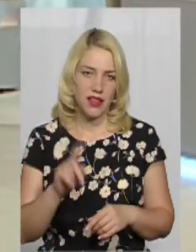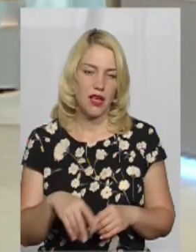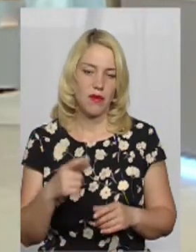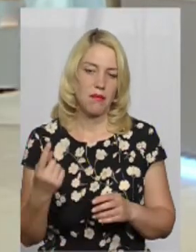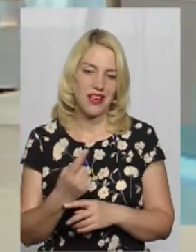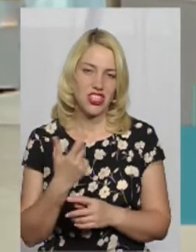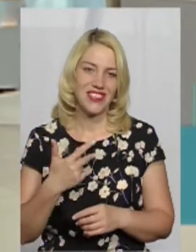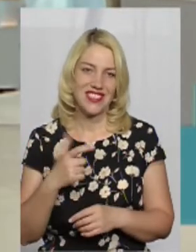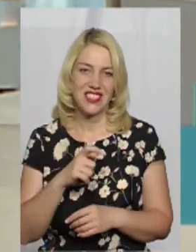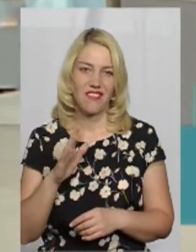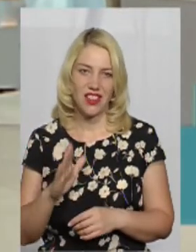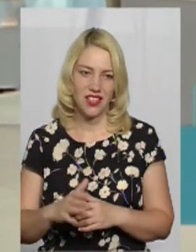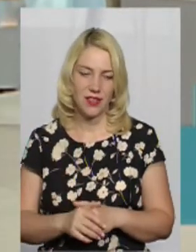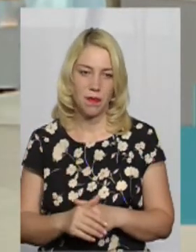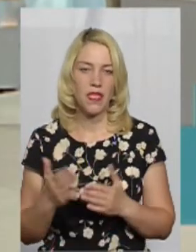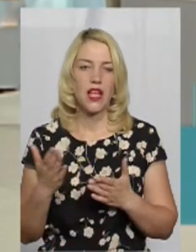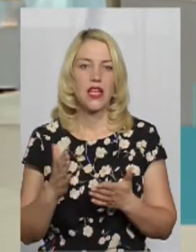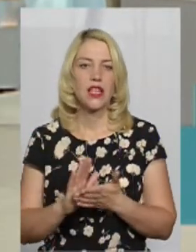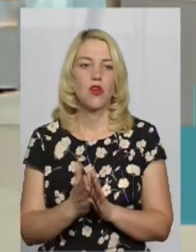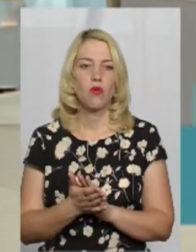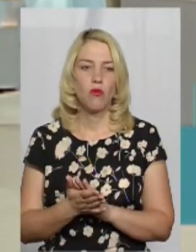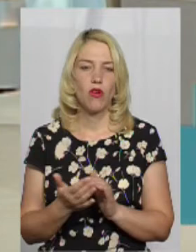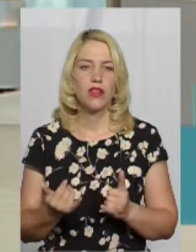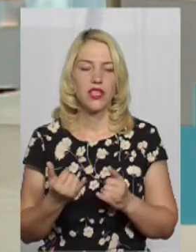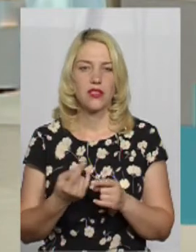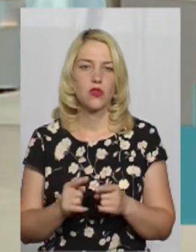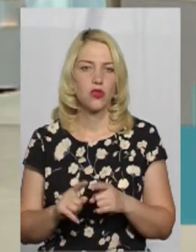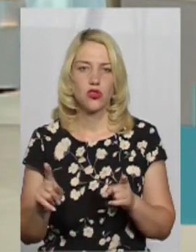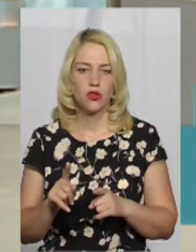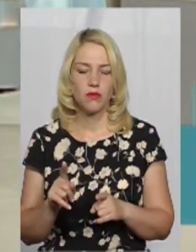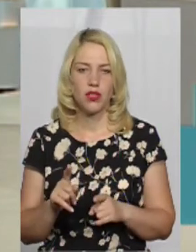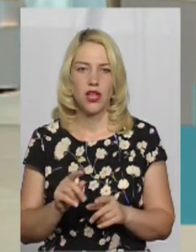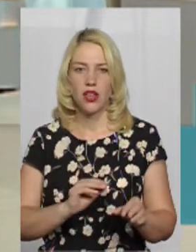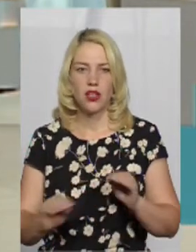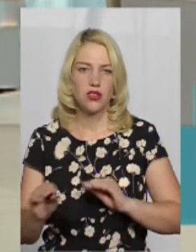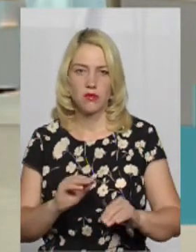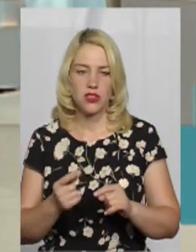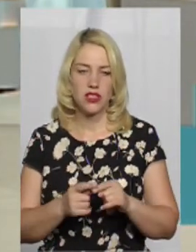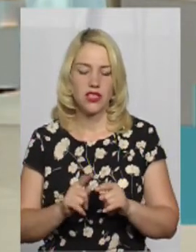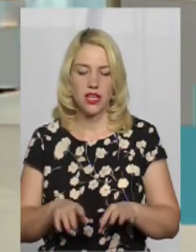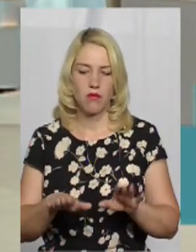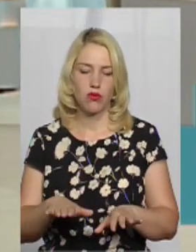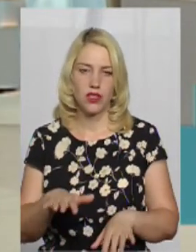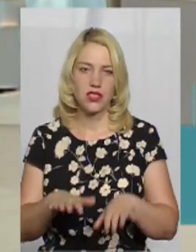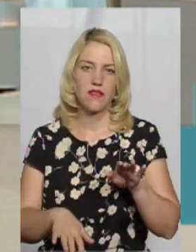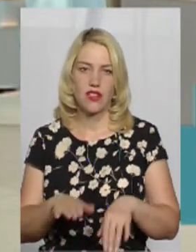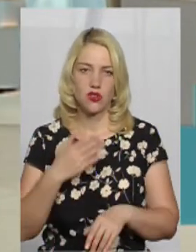А які умови для того, щоб розмістити цей пункт зважування?